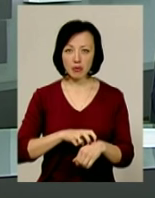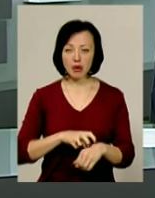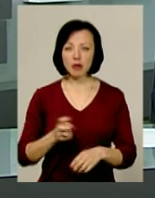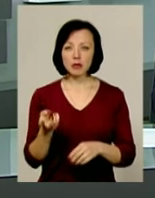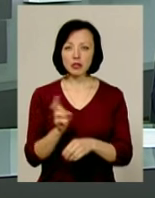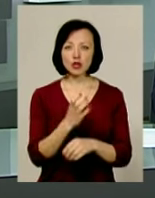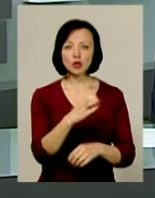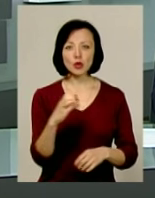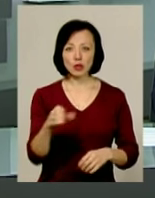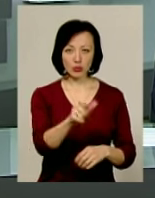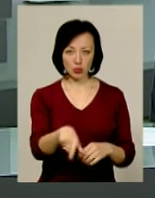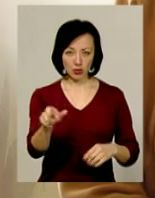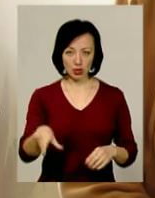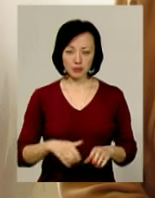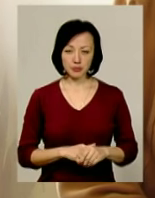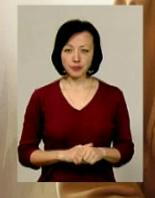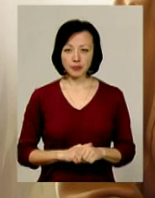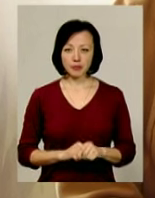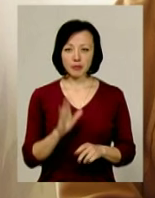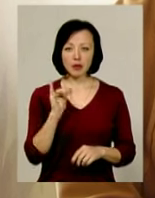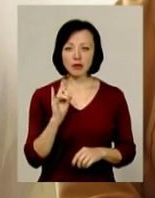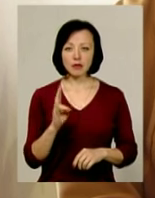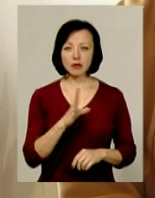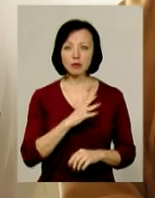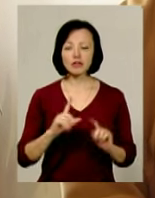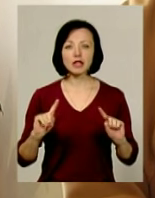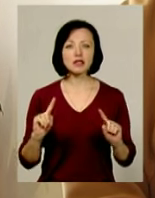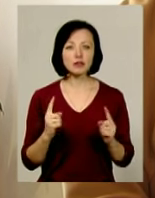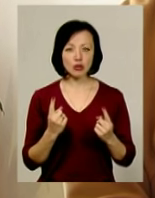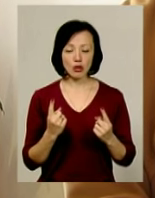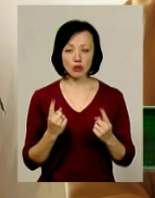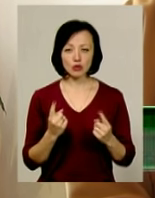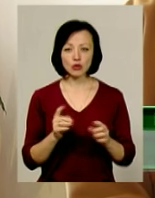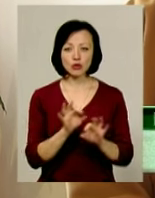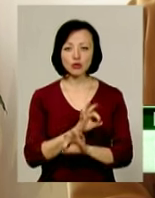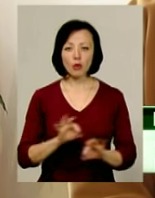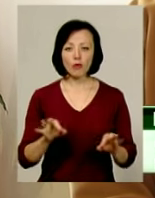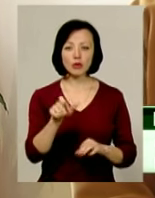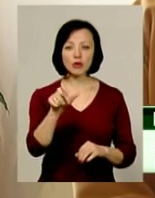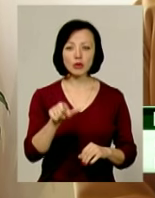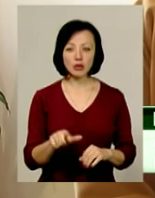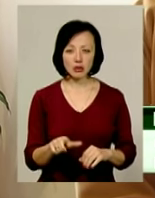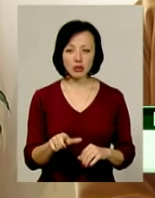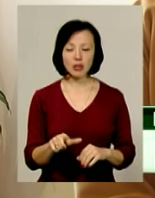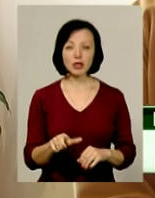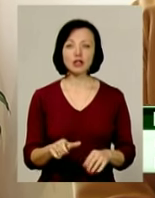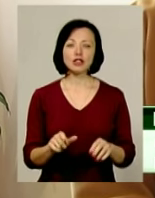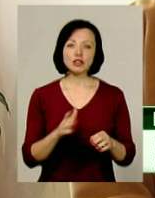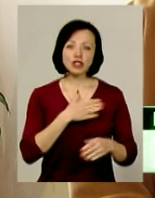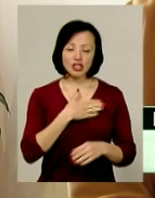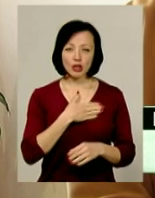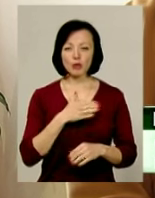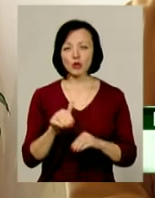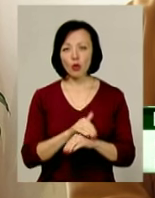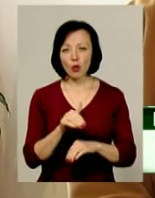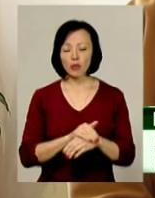прийшли сотні края. Він був надзвичайно чудовою людиною, щирим, добрим,